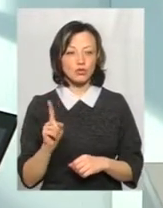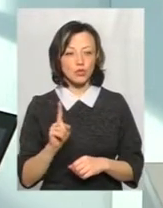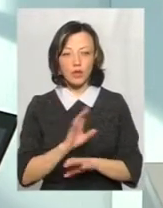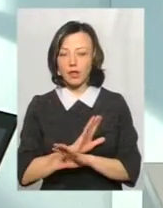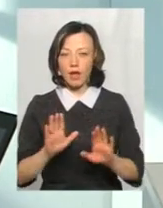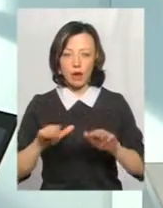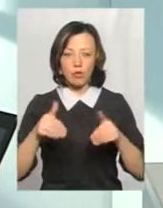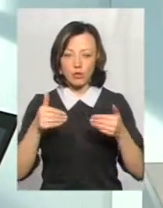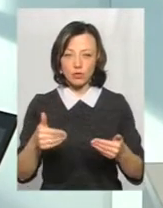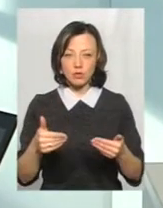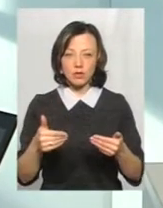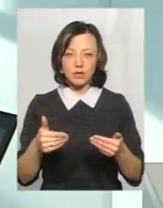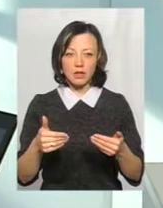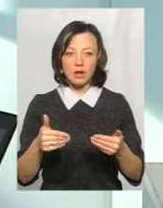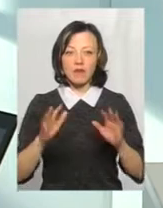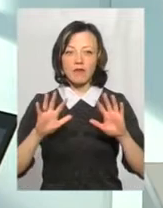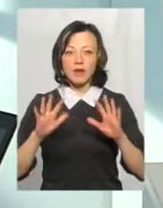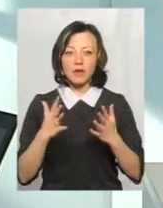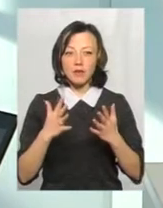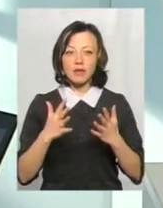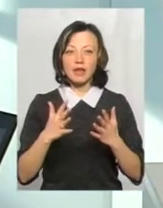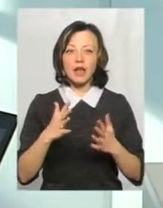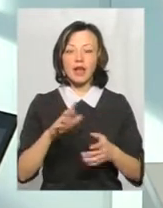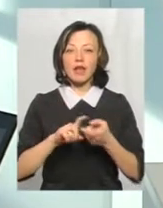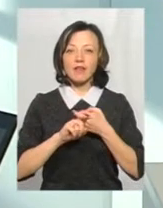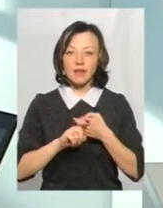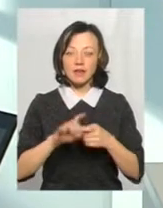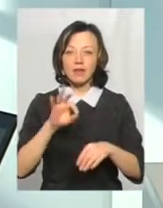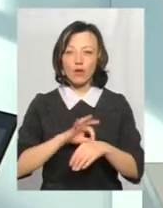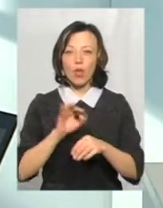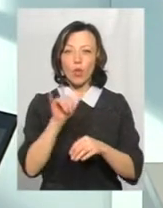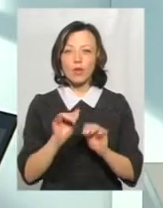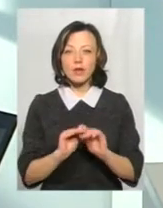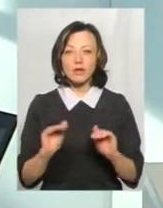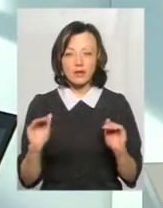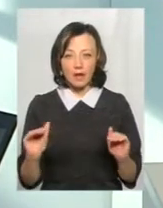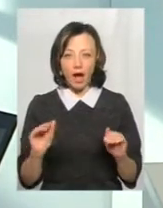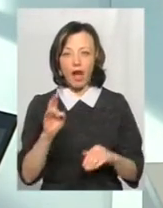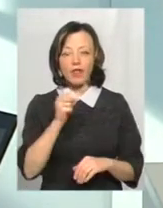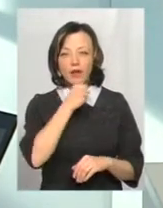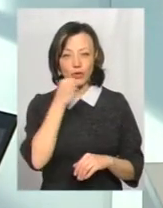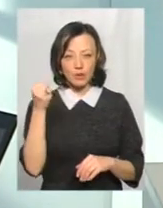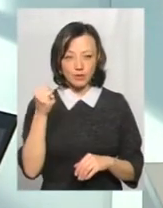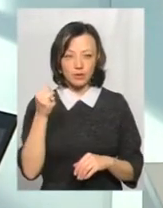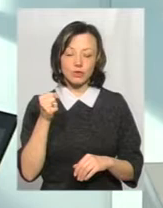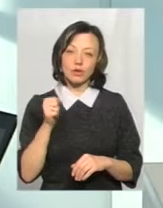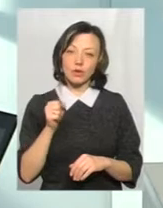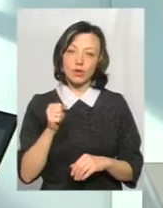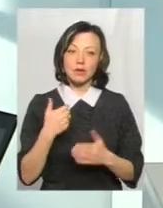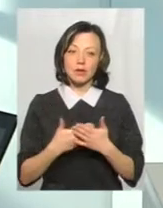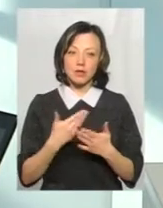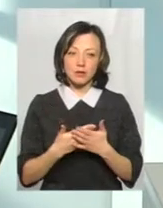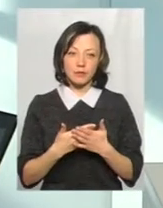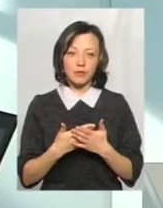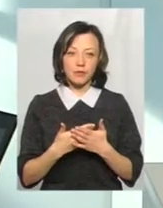рекомендується вживати випадку грипу та грибі у дітей. Так, з огляду на дорослих ми зараз. До прикладу,